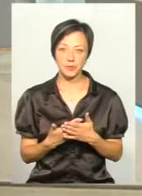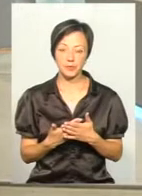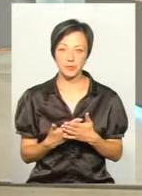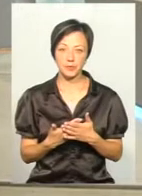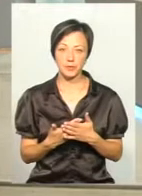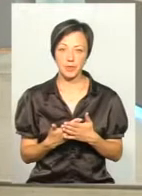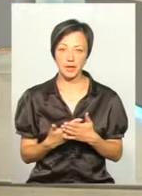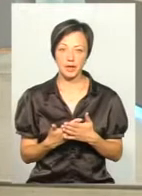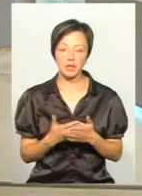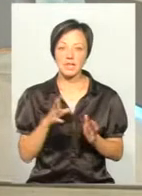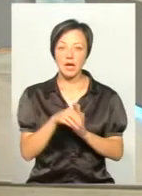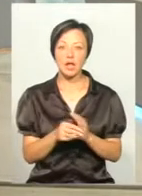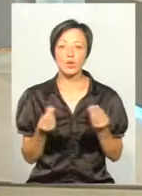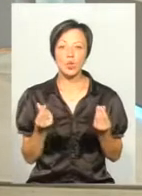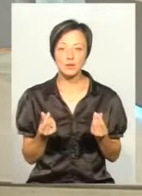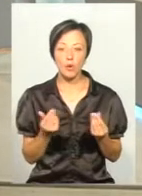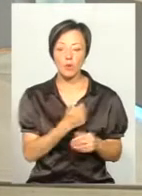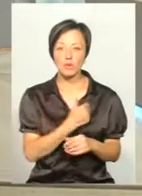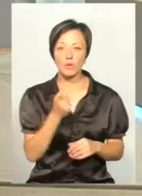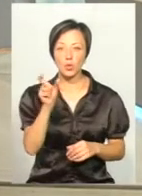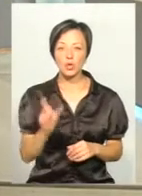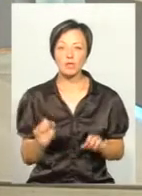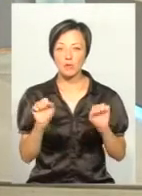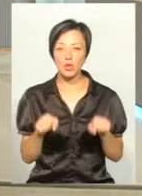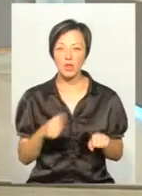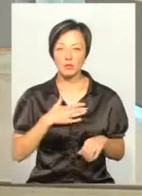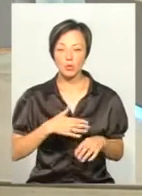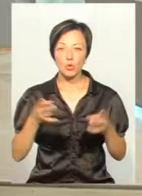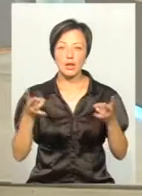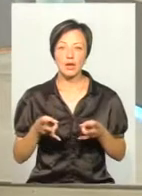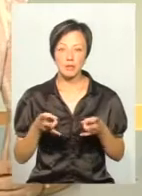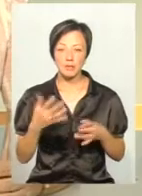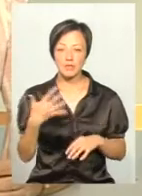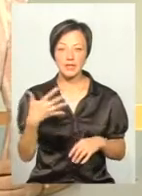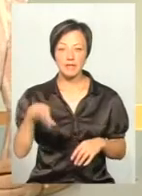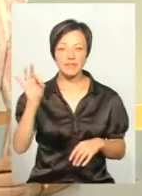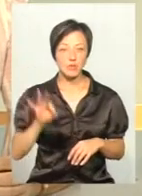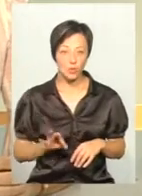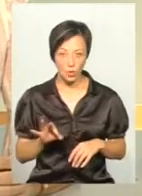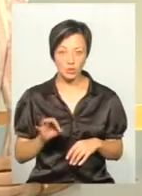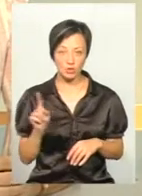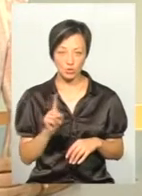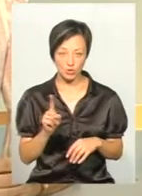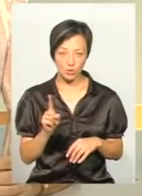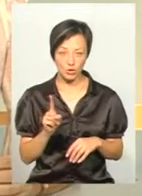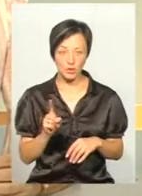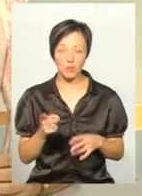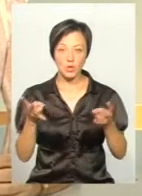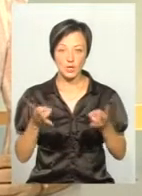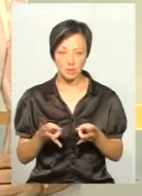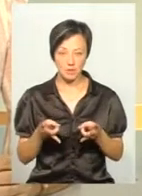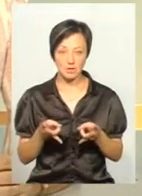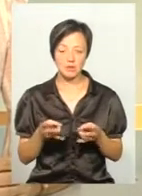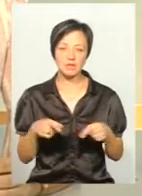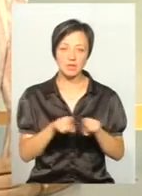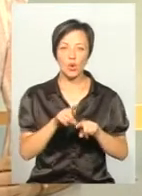з тих закладених коштів, якби хоча б людина могла задовільнити ту потребу у 50% того, що їй потрібно.